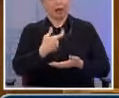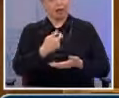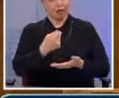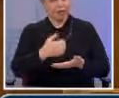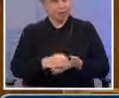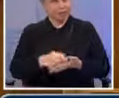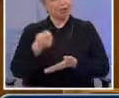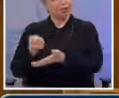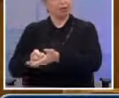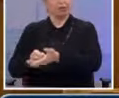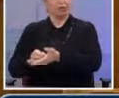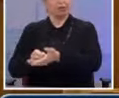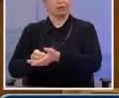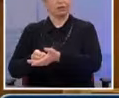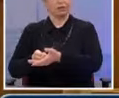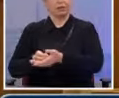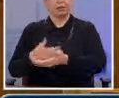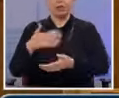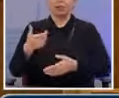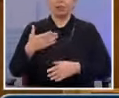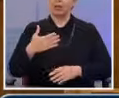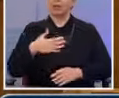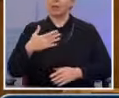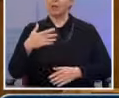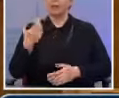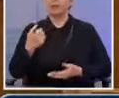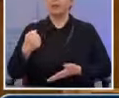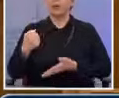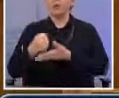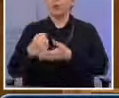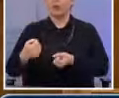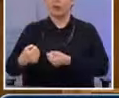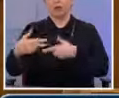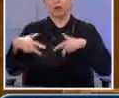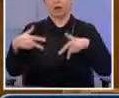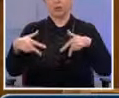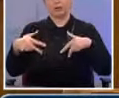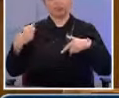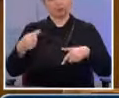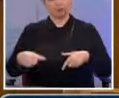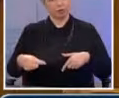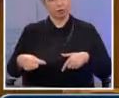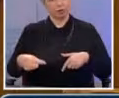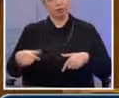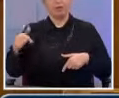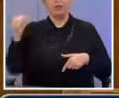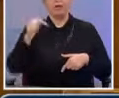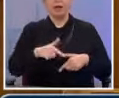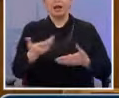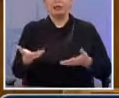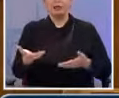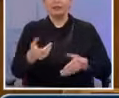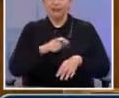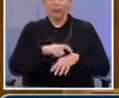μήπως με τις παροχές του κράτους ή τη δημιουργία κρατικών θέσεων εργασίας με λεφτά που δεν